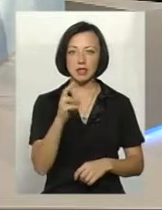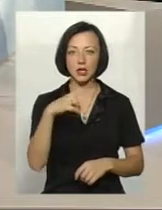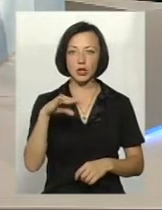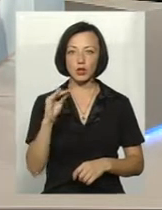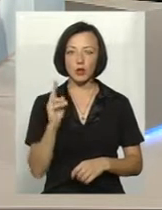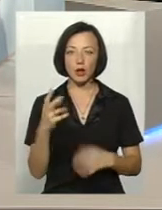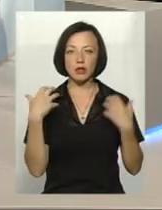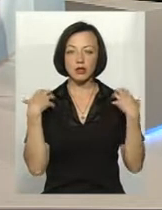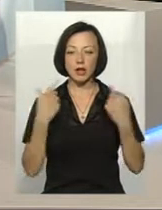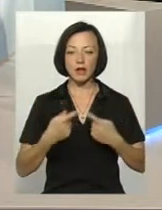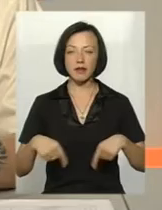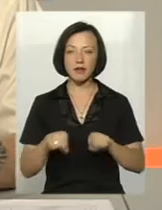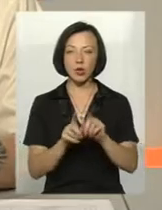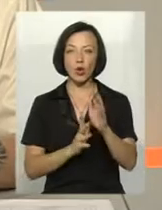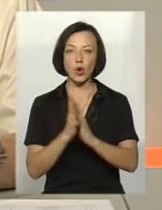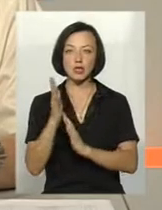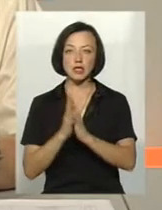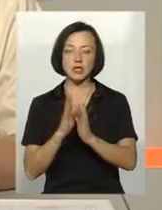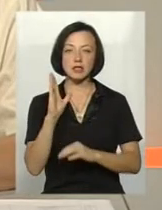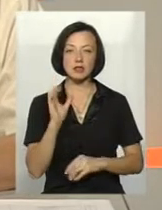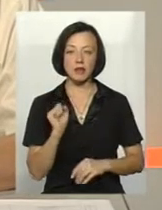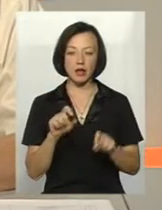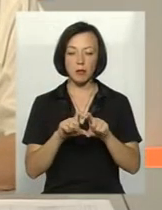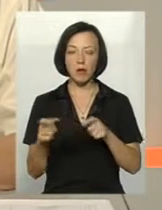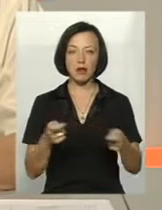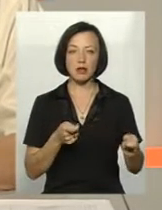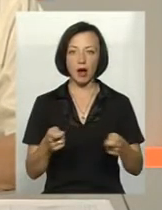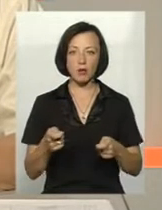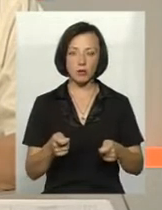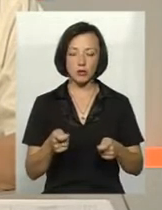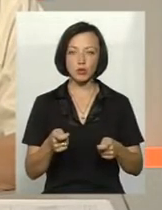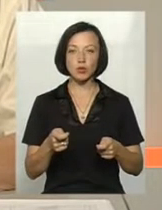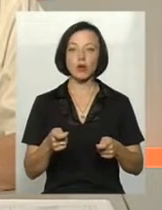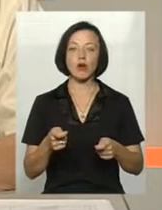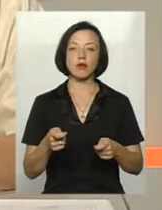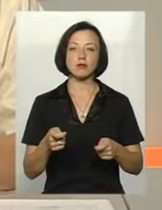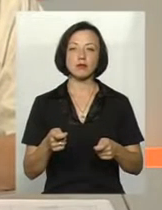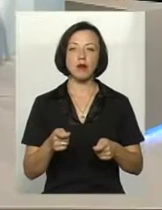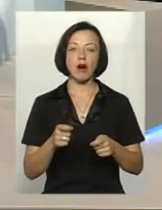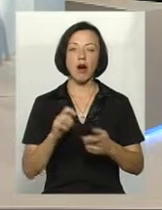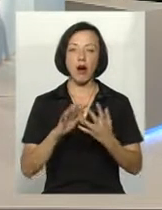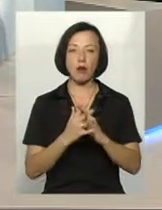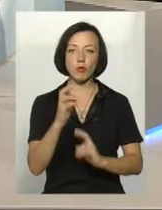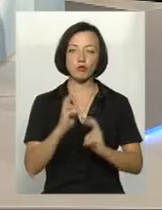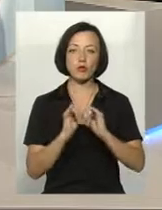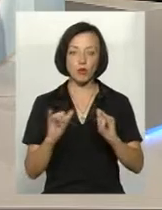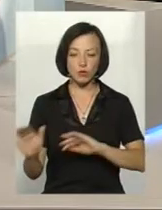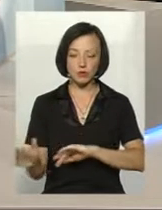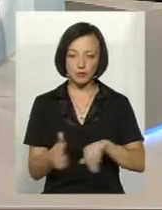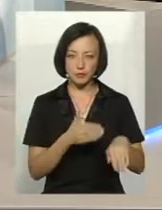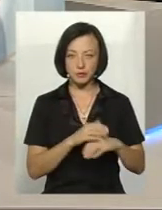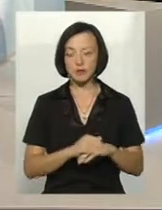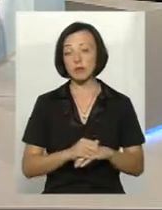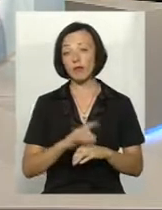відділу рослинництва Департаменту агропромислового розвитку облдержадміністрації. Доброго здоров'я, шановні гості. Насамперед, ми вже